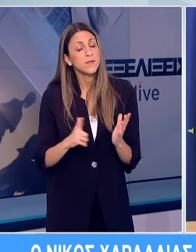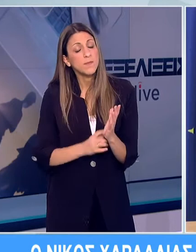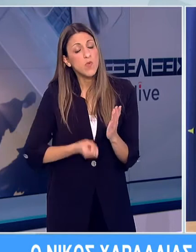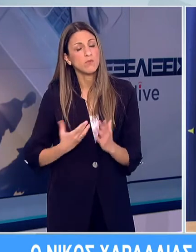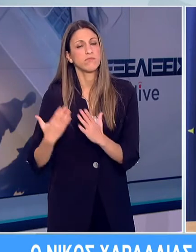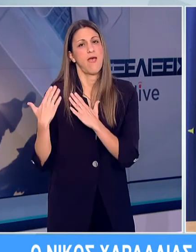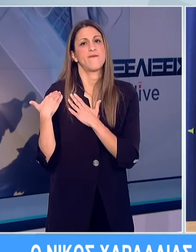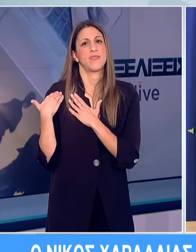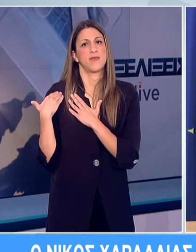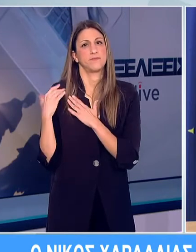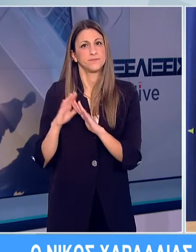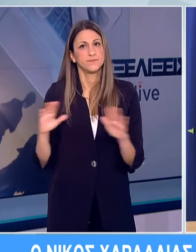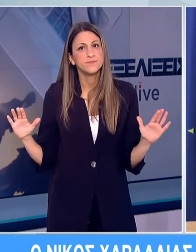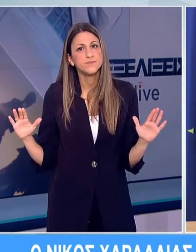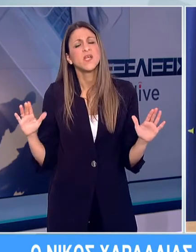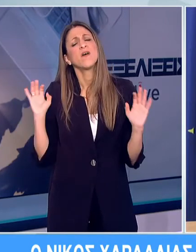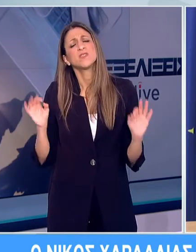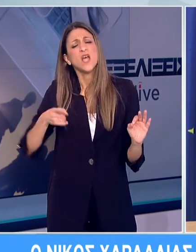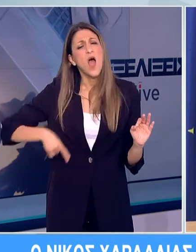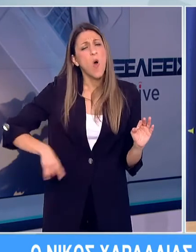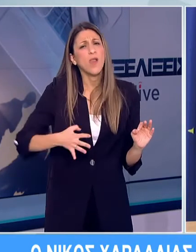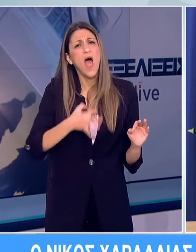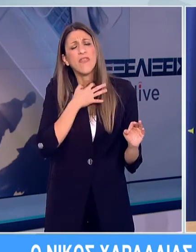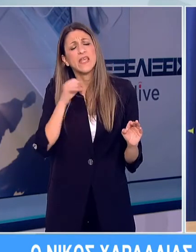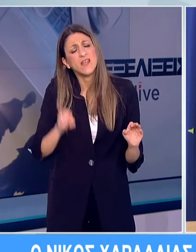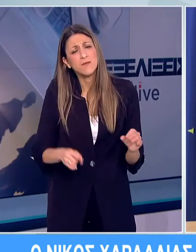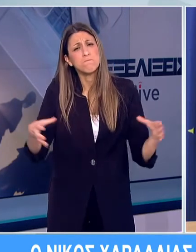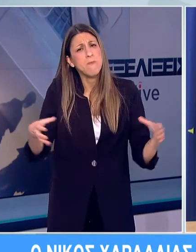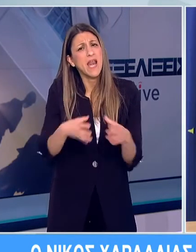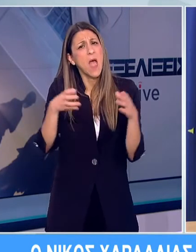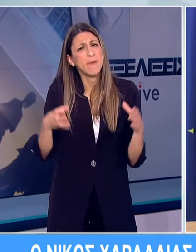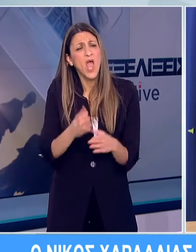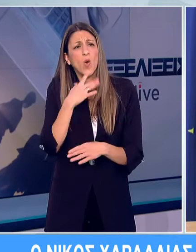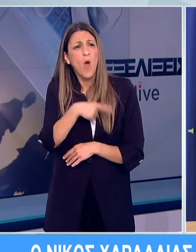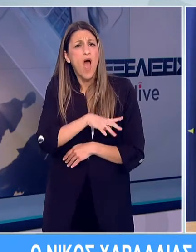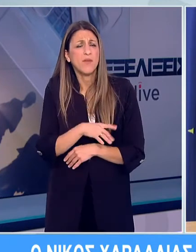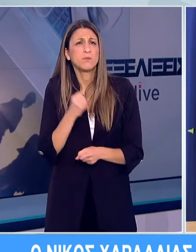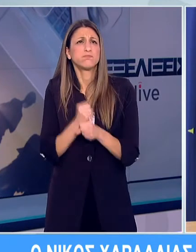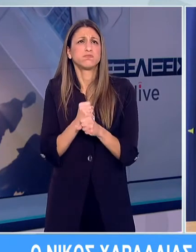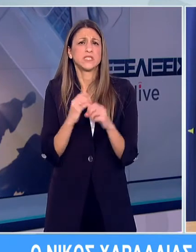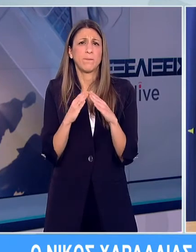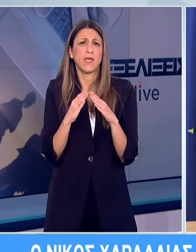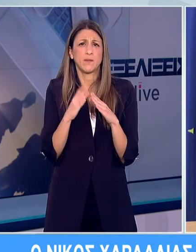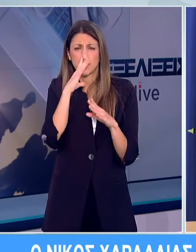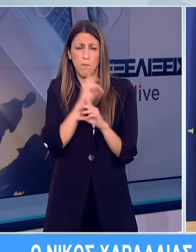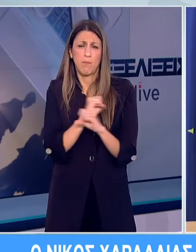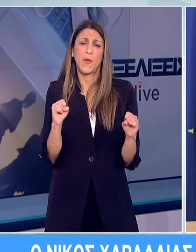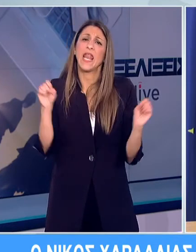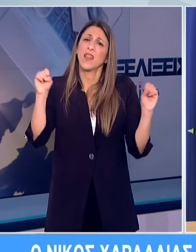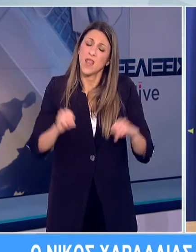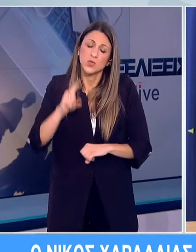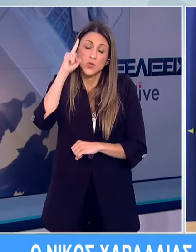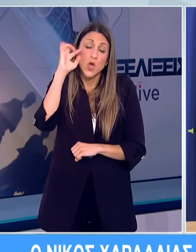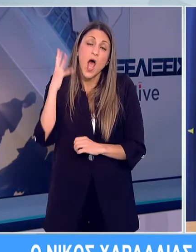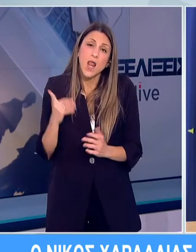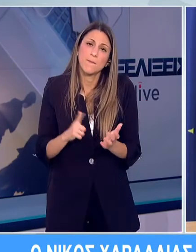νιώθουν την ανάγκη να βρεθούν τις πλατείες, να βρεθούν τους φίλους τους ότι πρέπει να κρατούν τα μέτρα προστασίας και τις οδηγίες